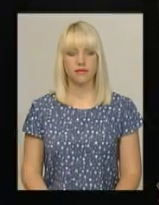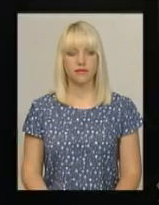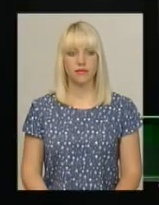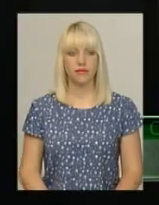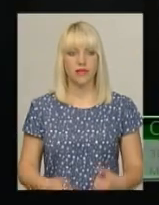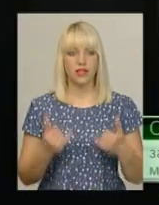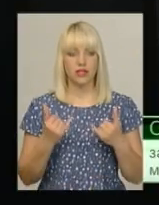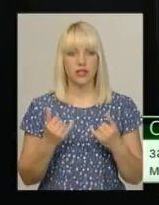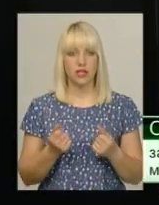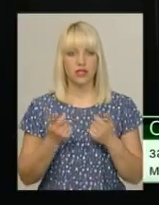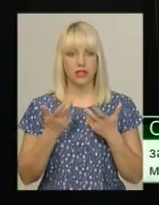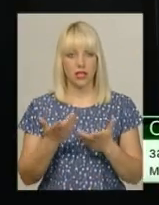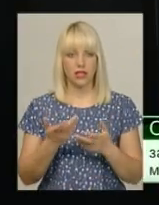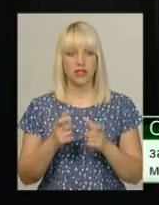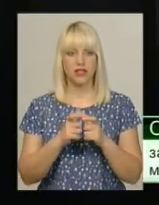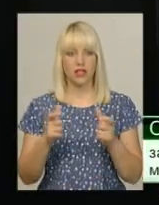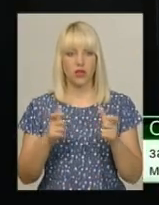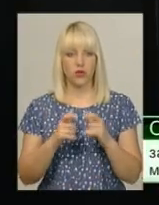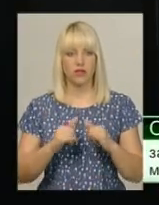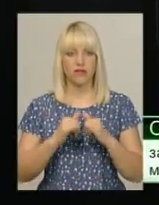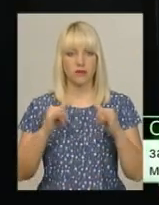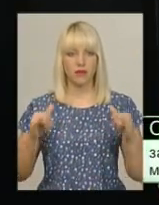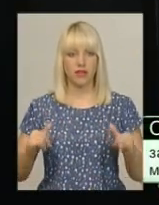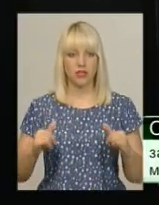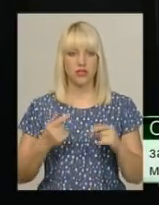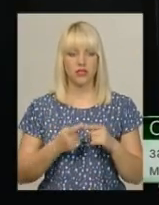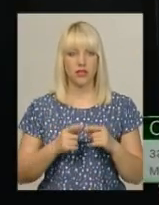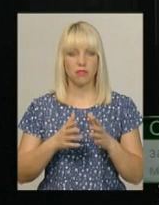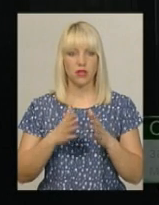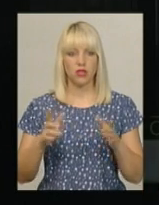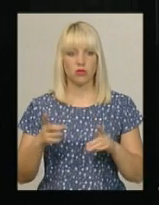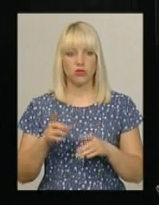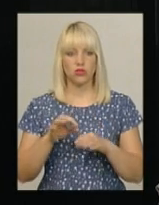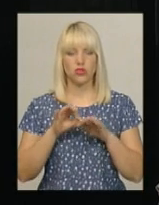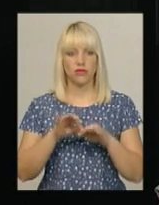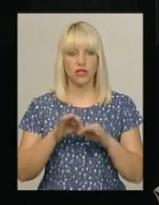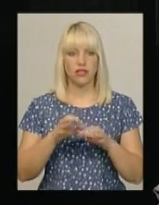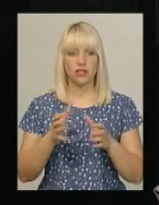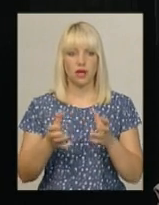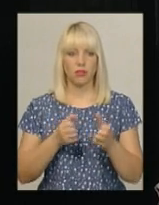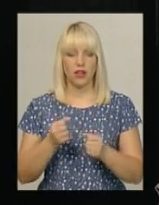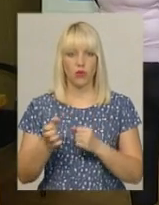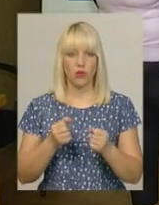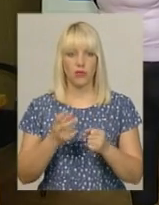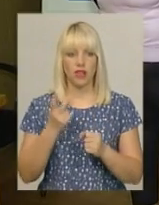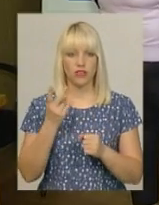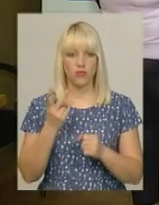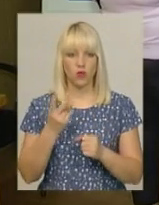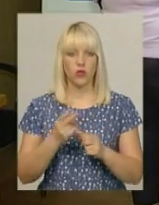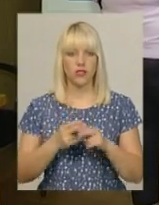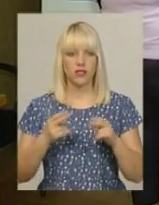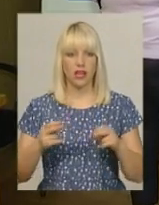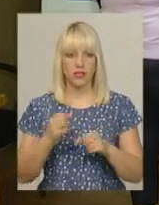Зараз кількість талонів збільшилася, їх більше, тому що в нас прийом ведеться вже на двох робочих станціях. Я не